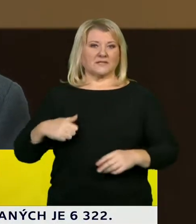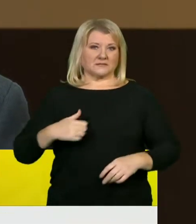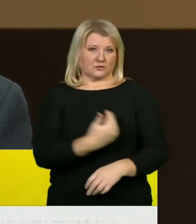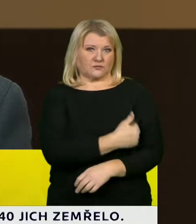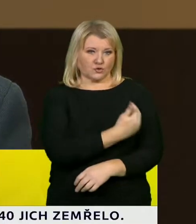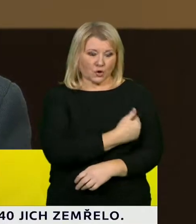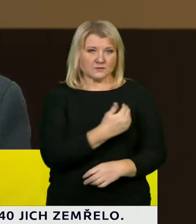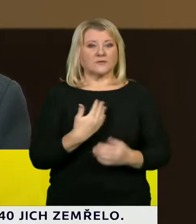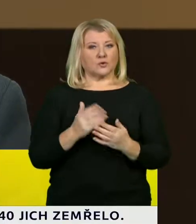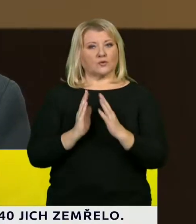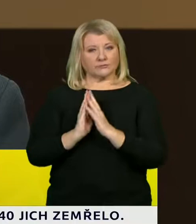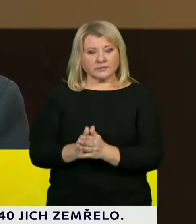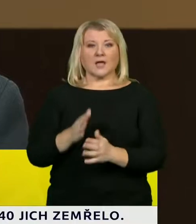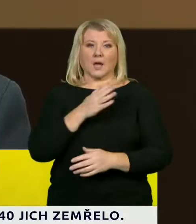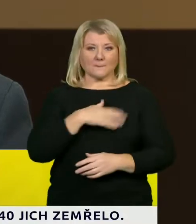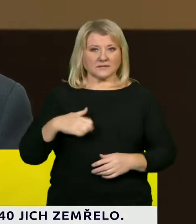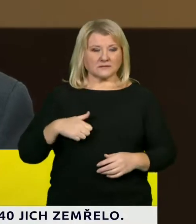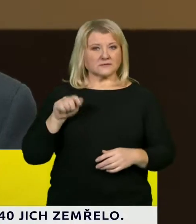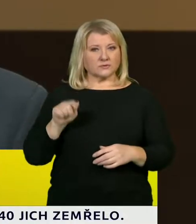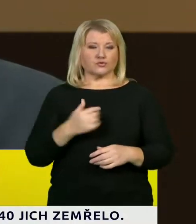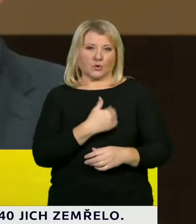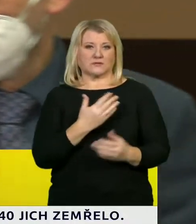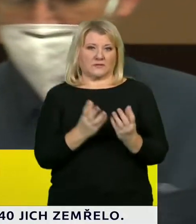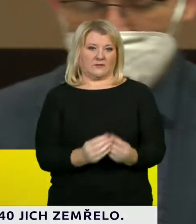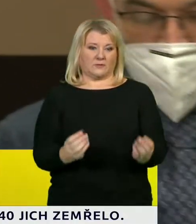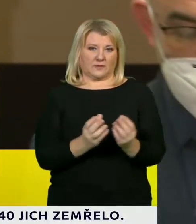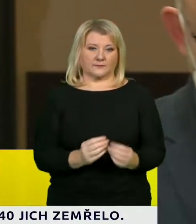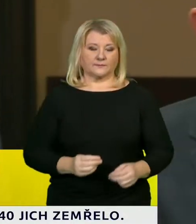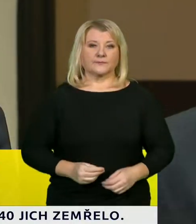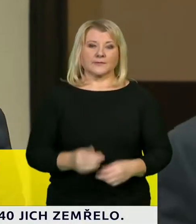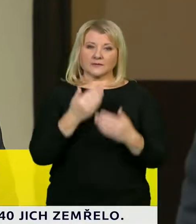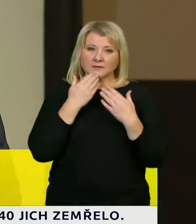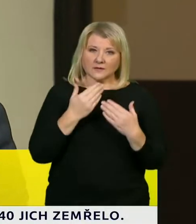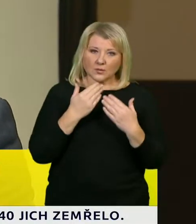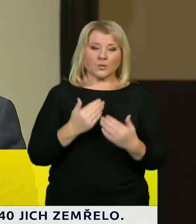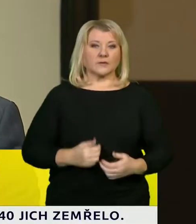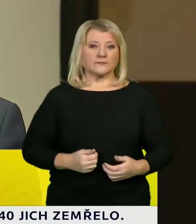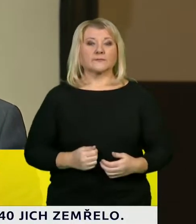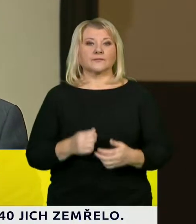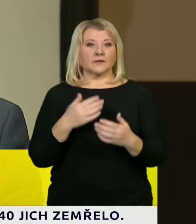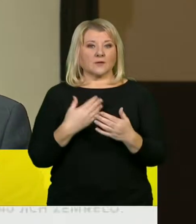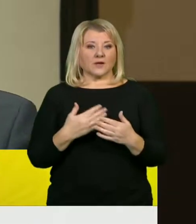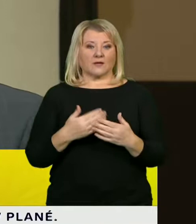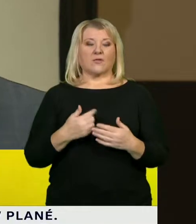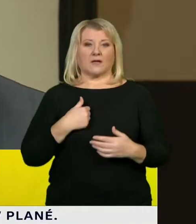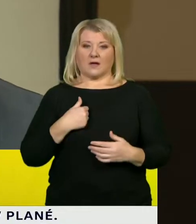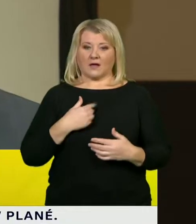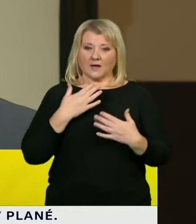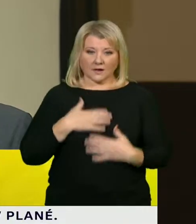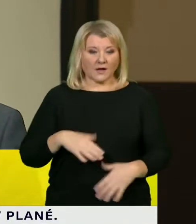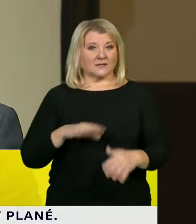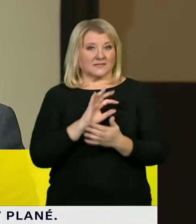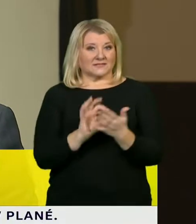pana ministra, aby vám jej sdělil. Děkuji za slovo, dámy a pánové. Tak já jsem předně rád, že